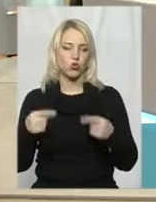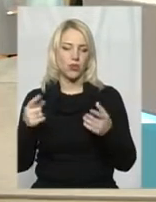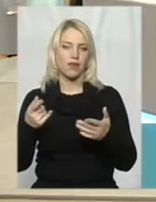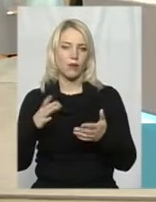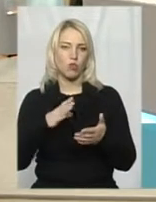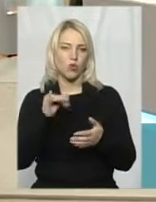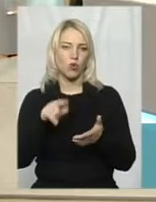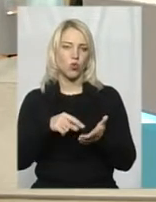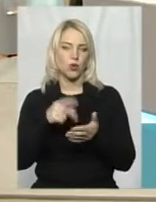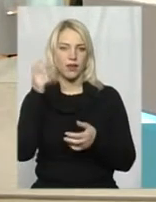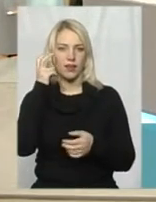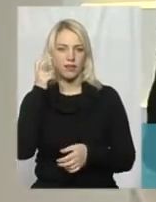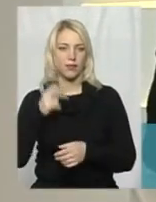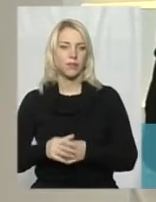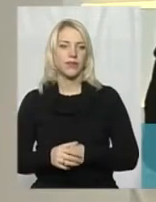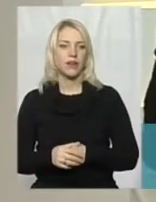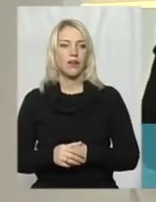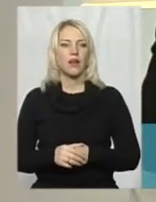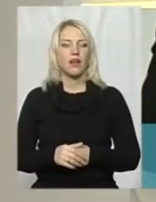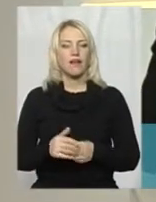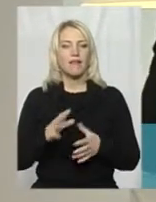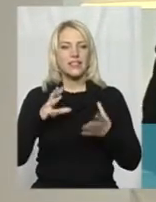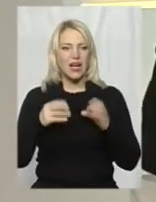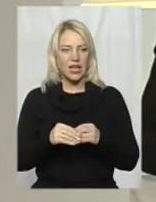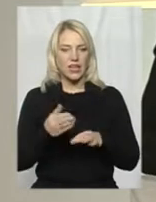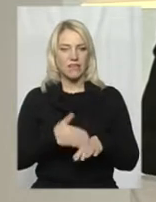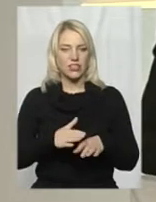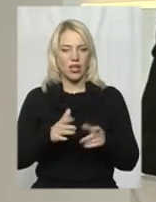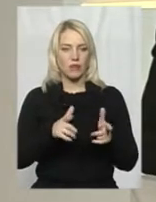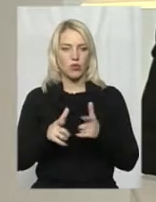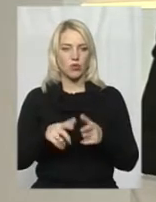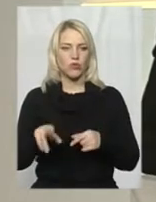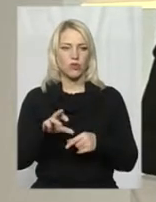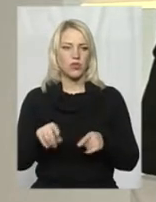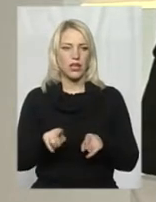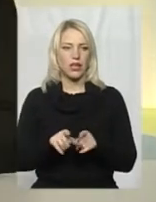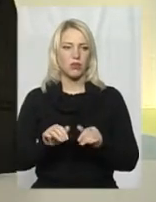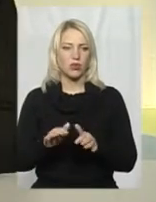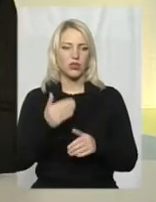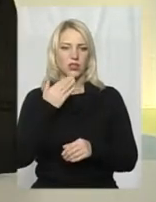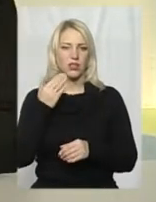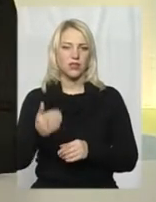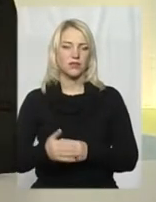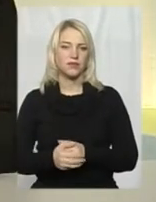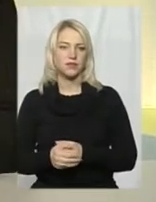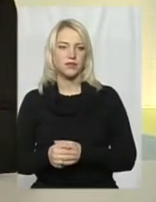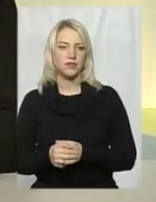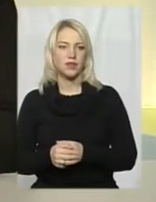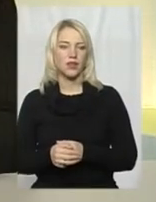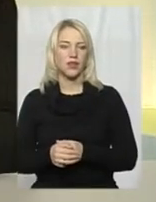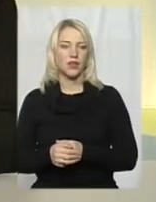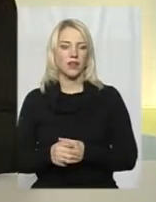наприклад, у Києві. Взагалі важка підготовка до таких подій? В